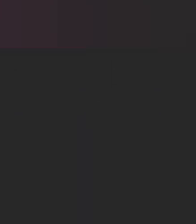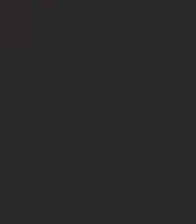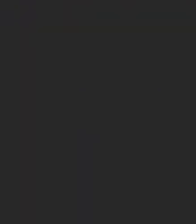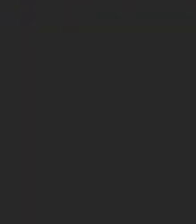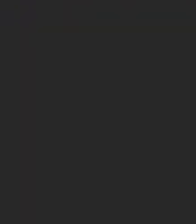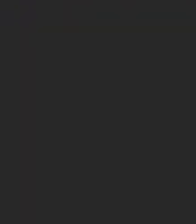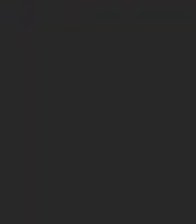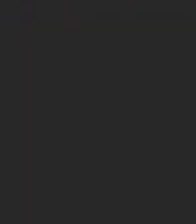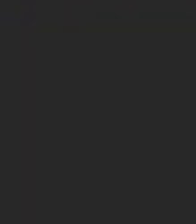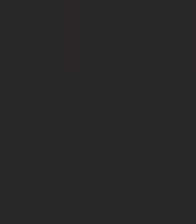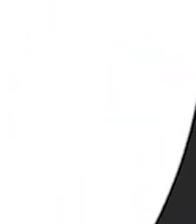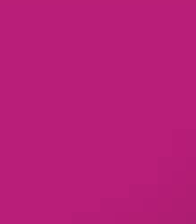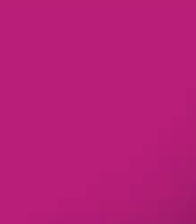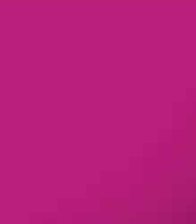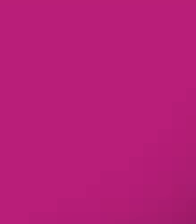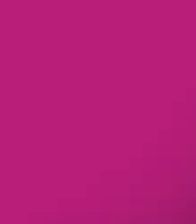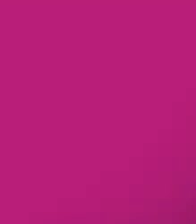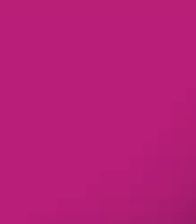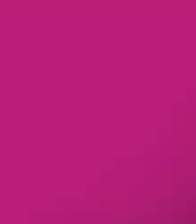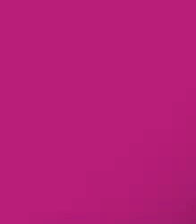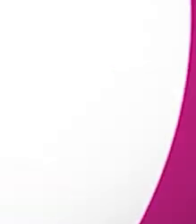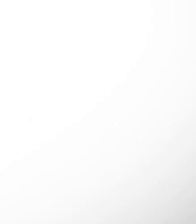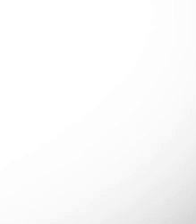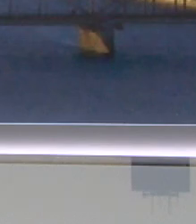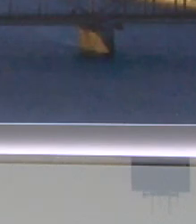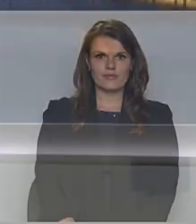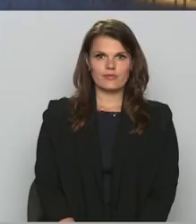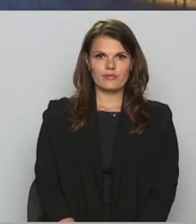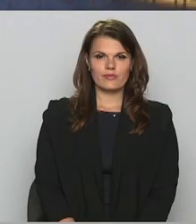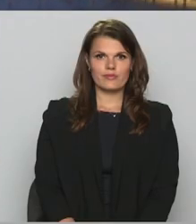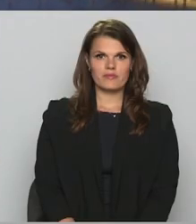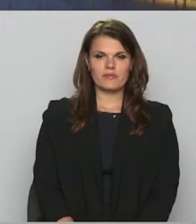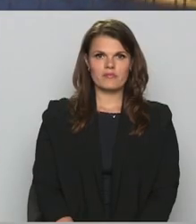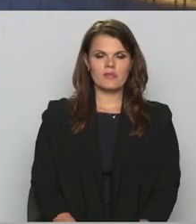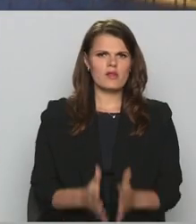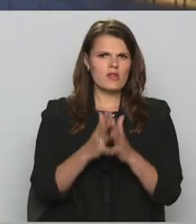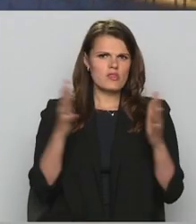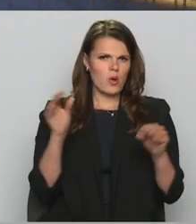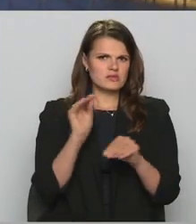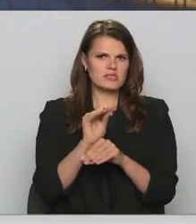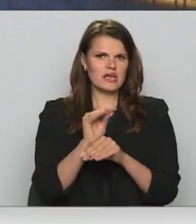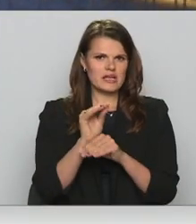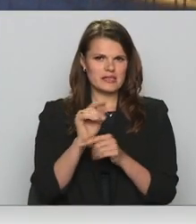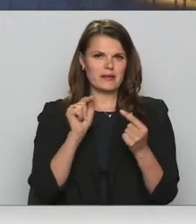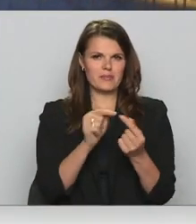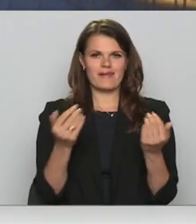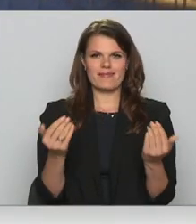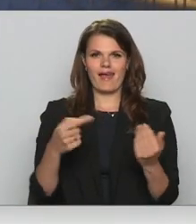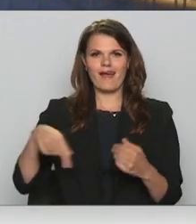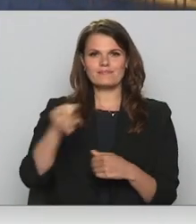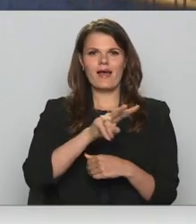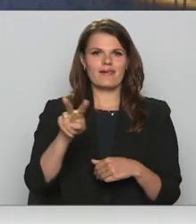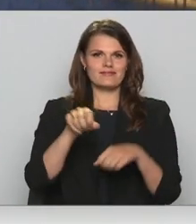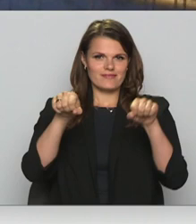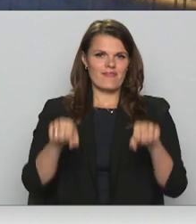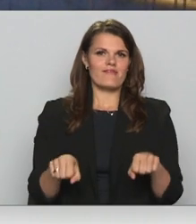Re, visi ēters ir te! Netaupot kritiku pie varas sasošajiem politiskiem spēkiem